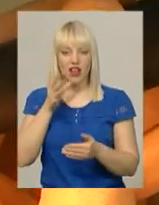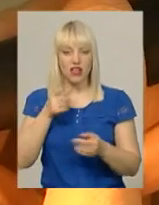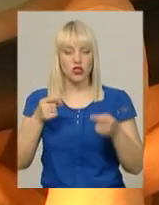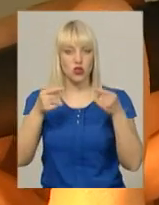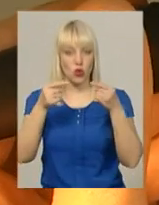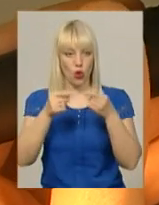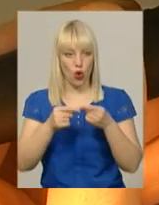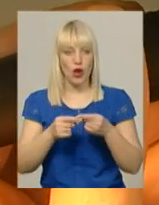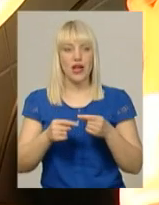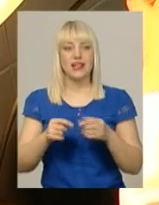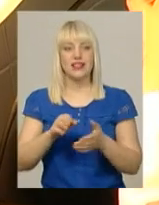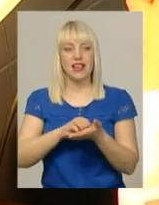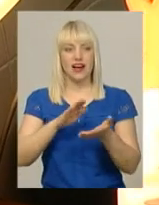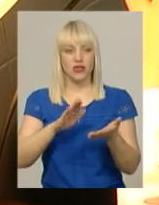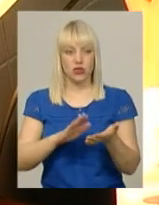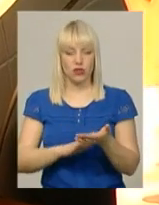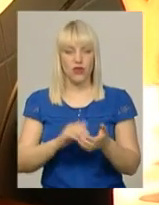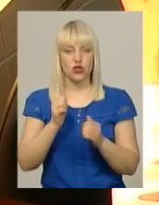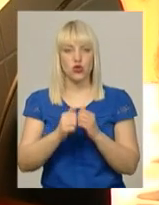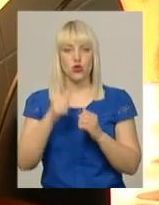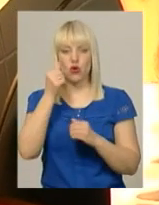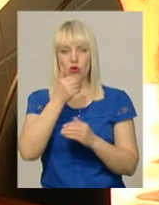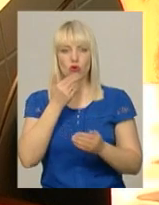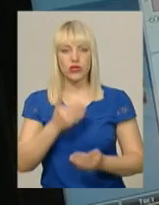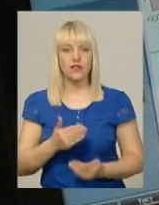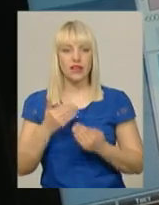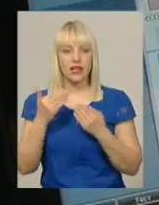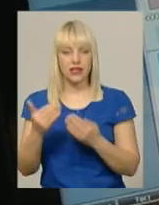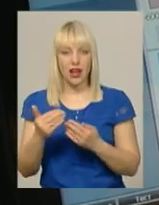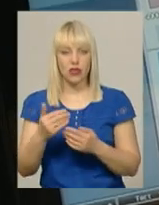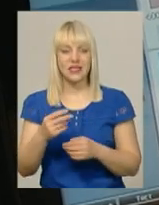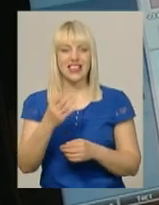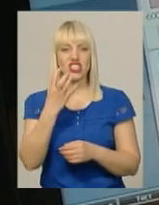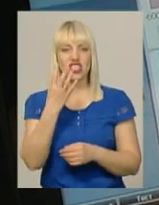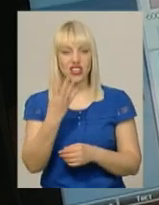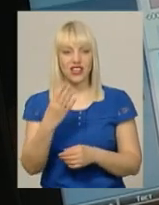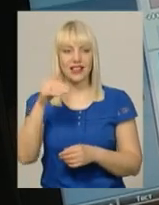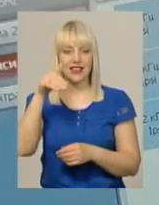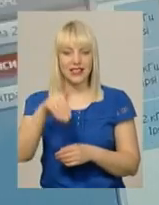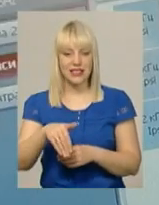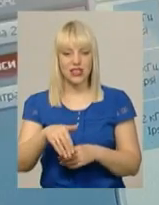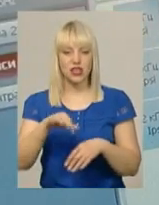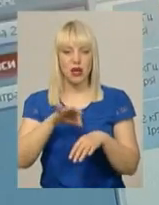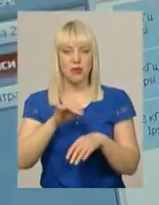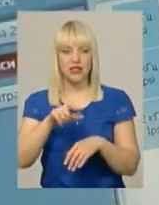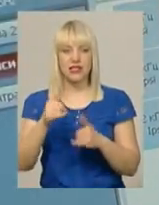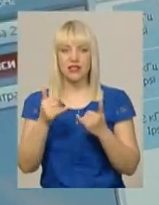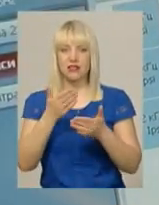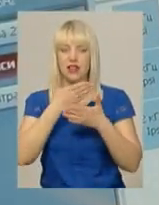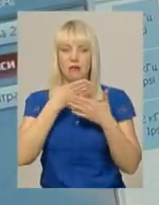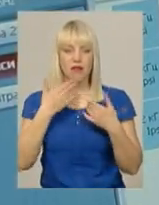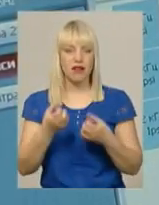дитячих отоларингологів в області звертається 4 тисячі пацієнтів. Наразі в обласній дитячій лікарні немає повноцінного